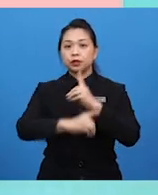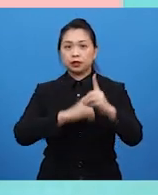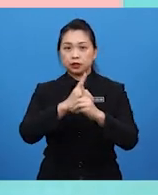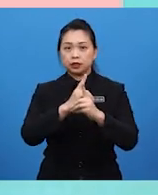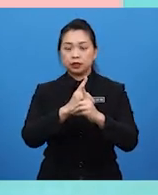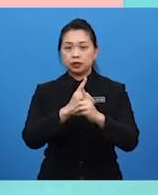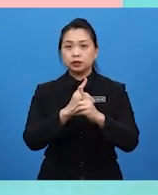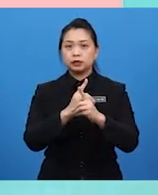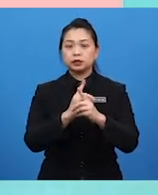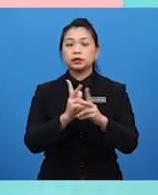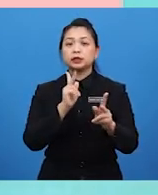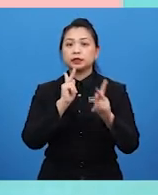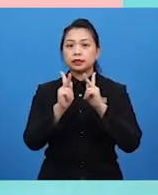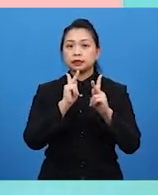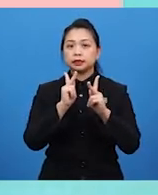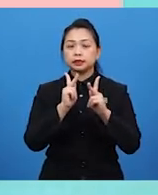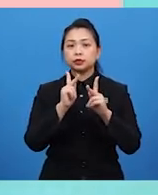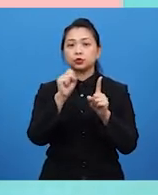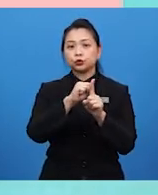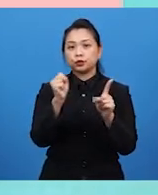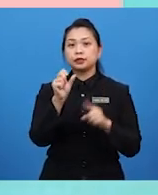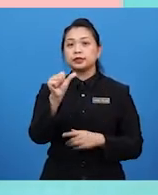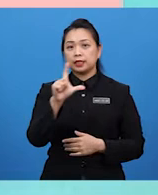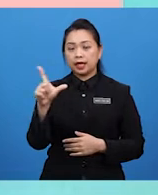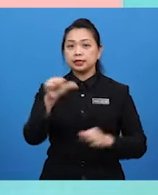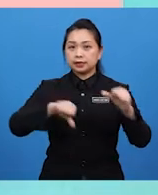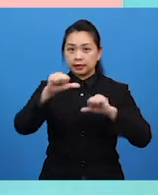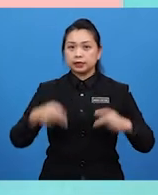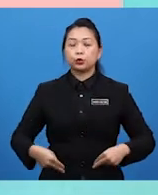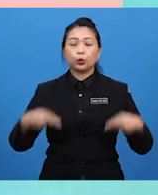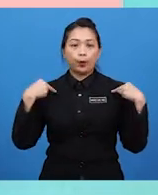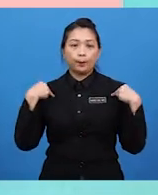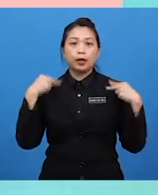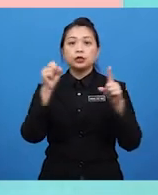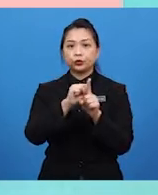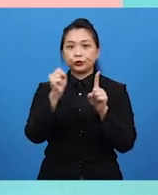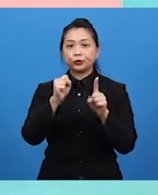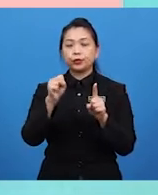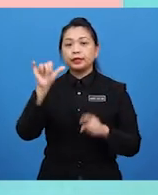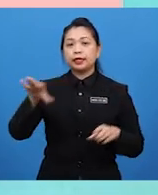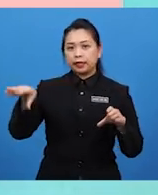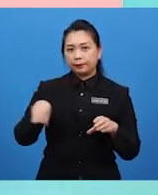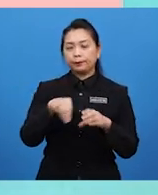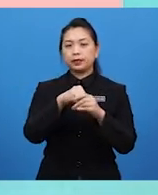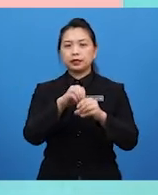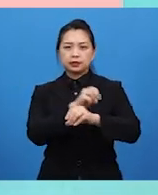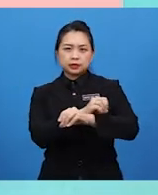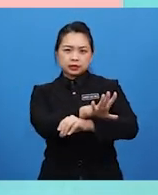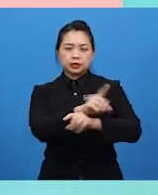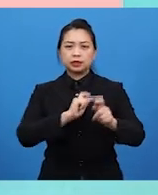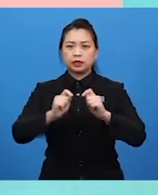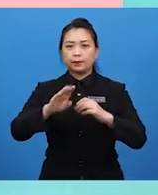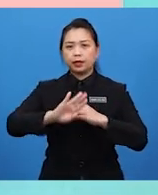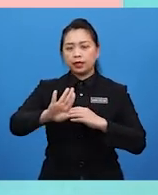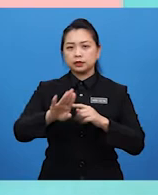menyatakan, sosiologi ialah sains kehidupan sosial yang melibatkan kesan tindak balas sesama